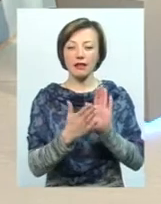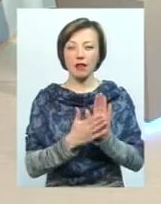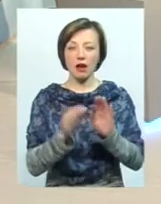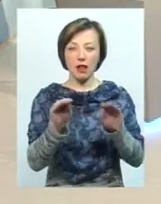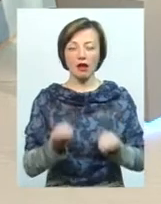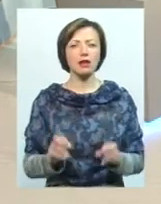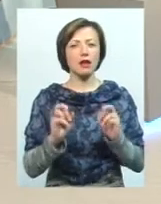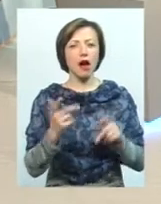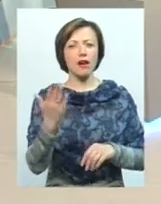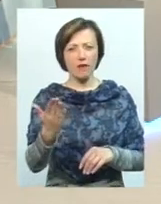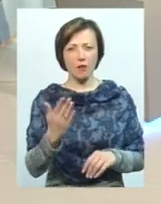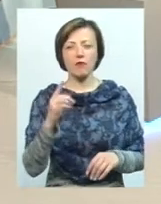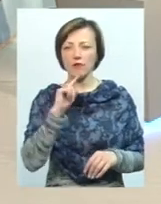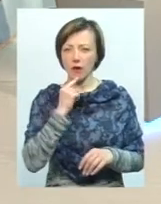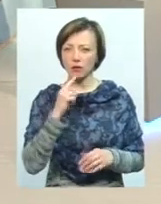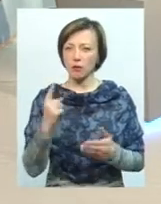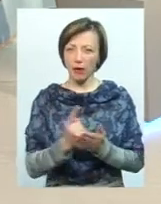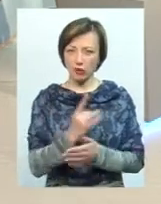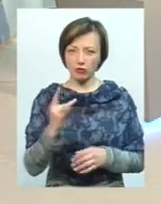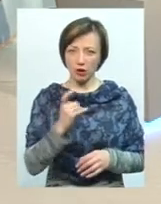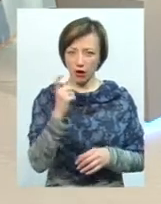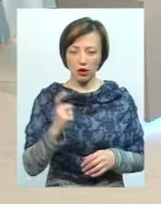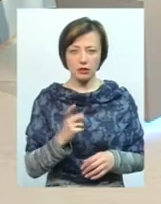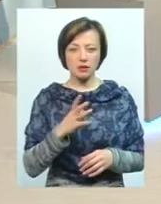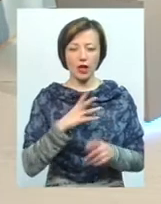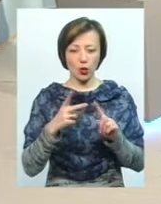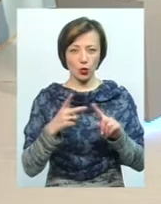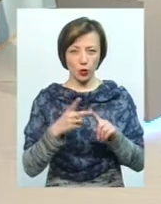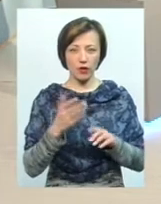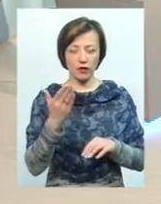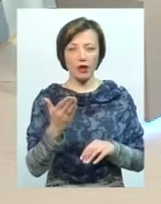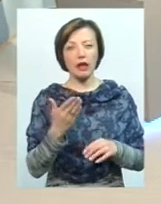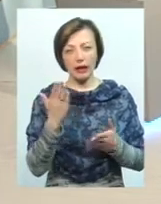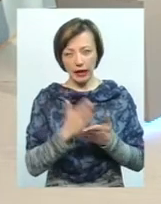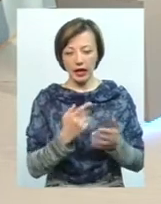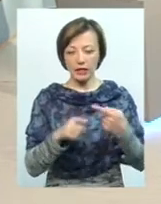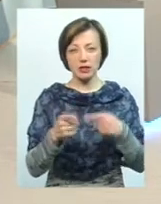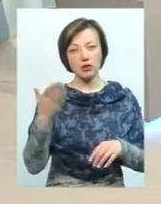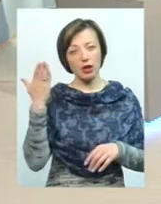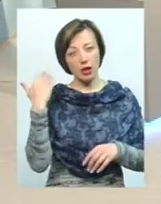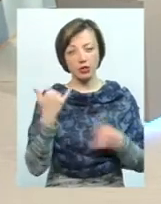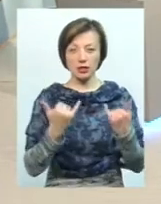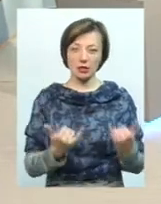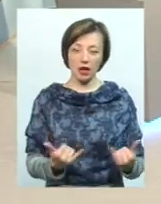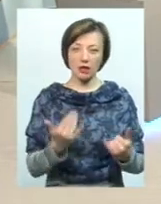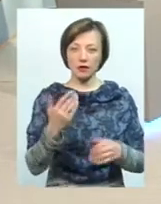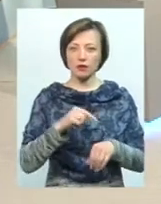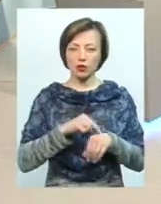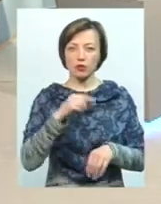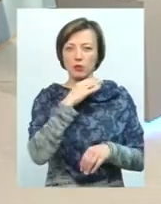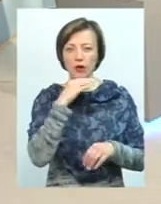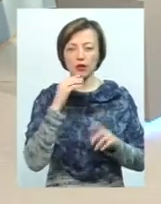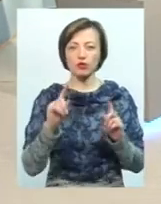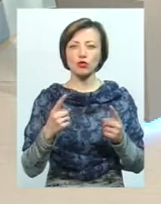важко в перший раз, бо це вже друга хвиля була, і от ви вже в другій запитання, і чи є різниця між тим, тому що от зараз якраз ми чули дуже багато,